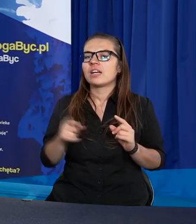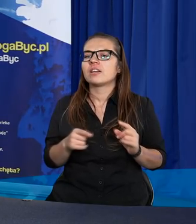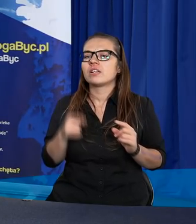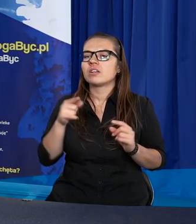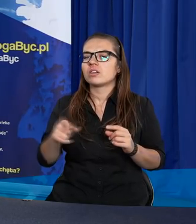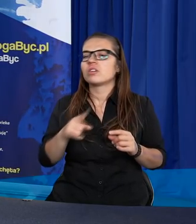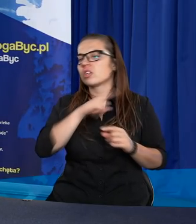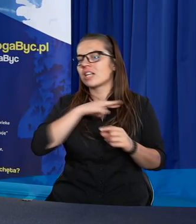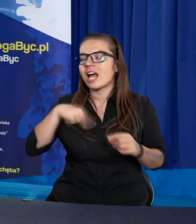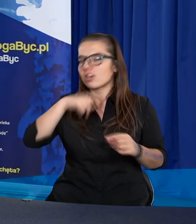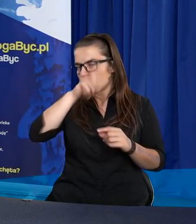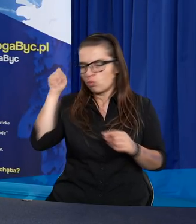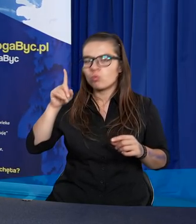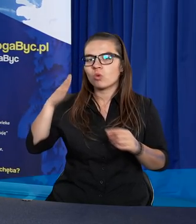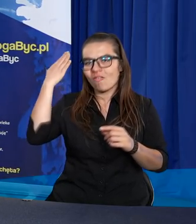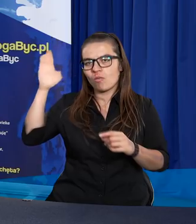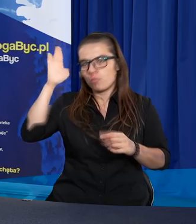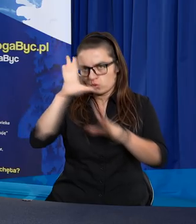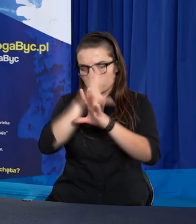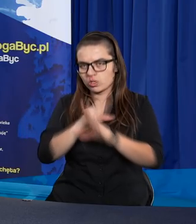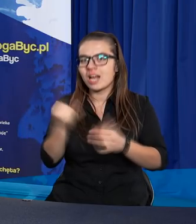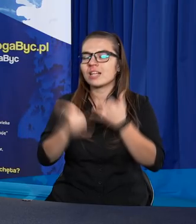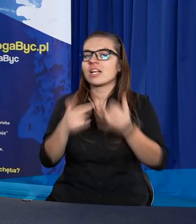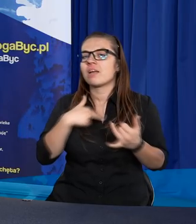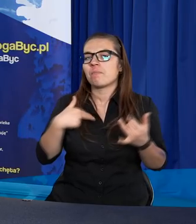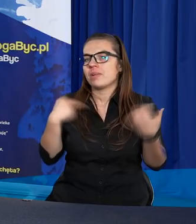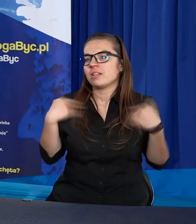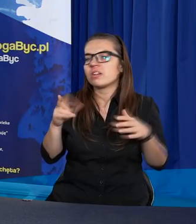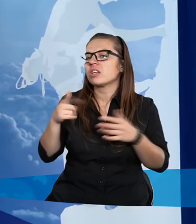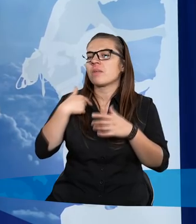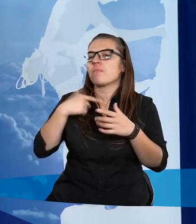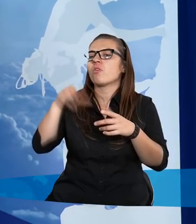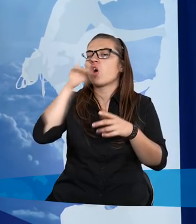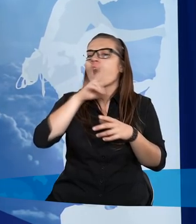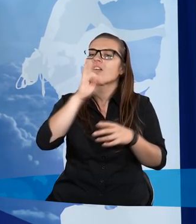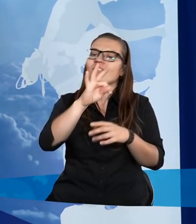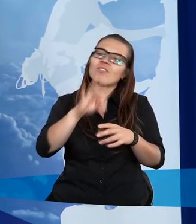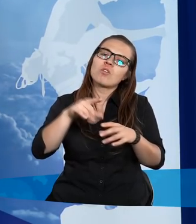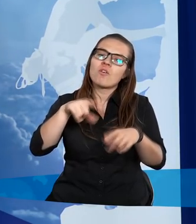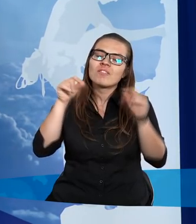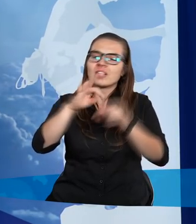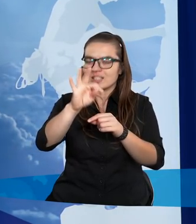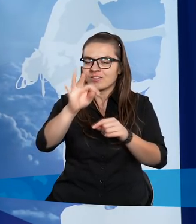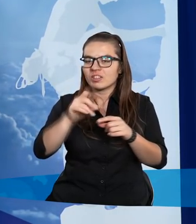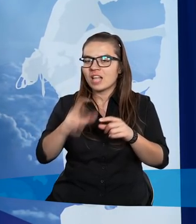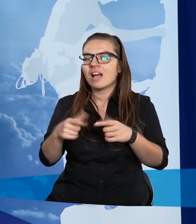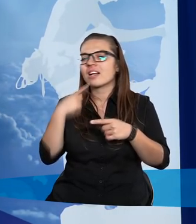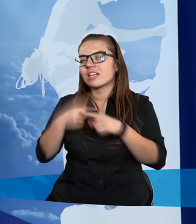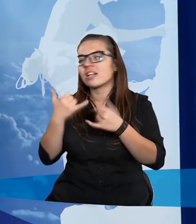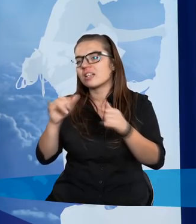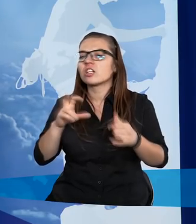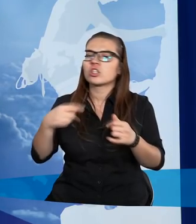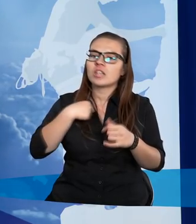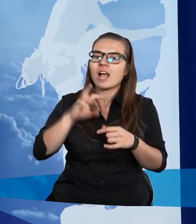naszą ludzką, wolną wolę i nie jest niczemu winien, kiedy moi rodzice podejmowali takie, a nie inne decyzje, przez co